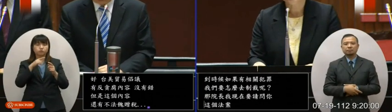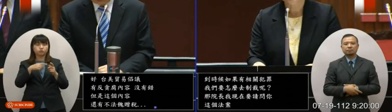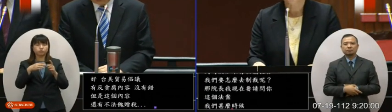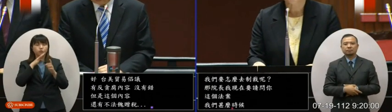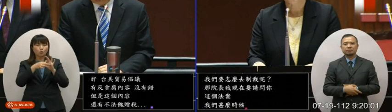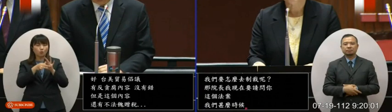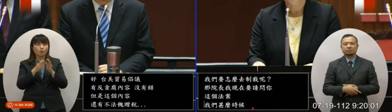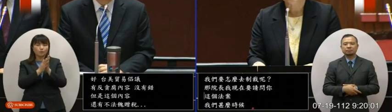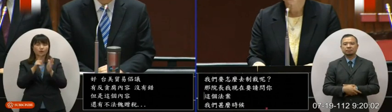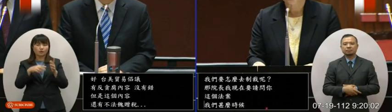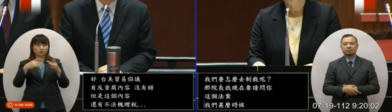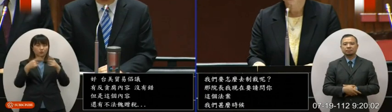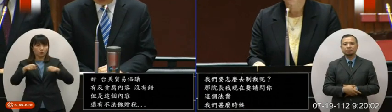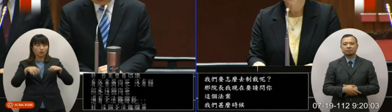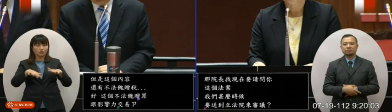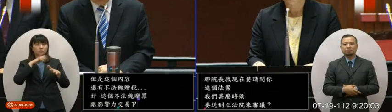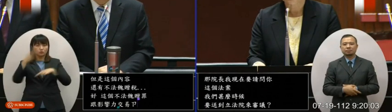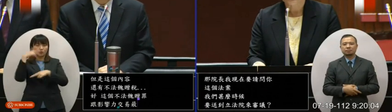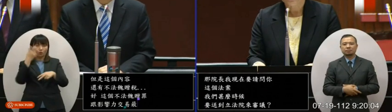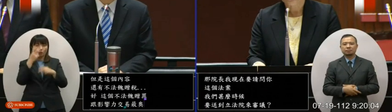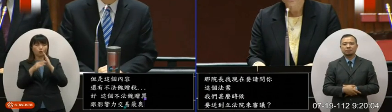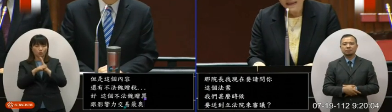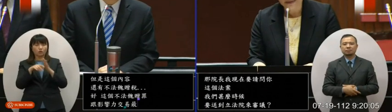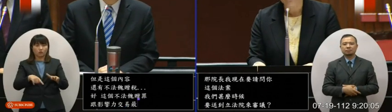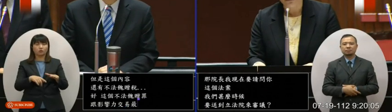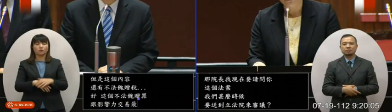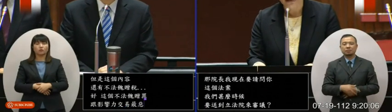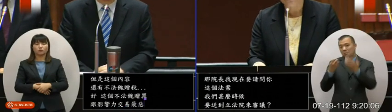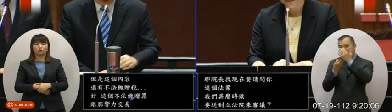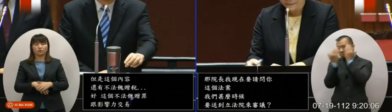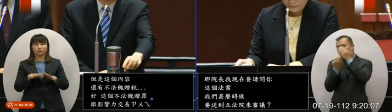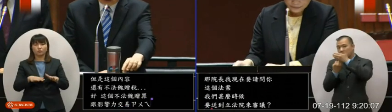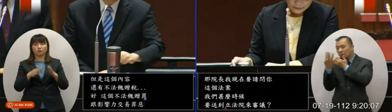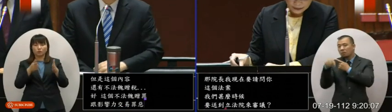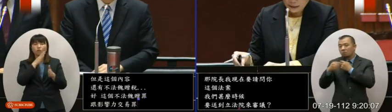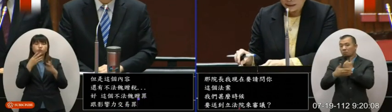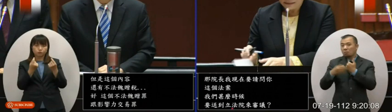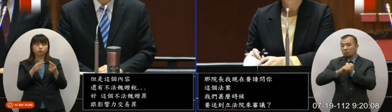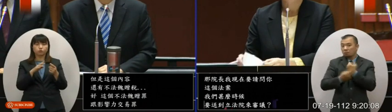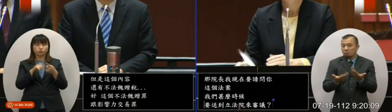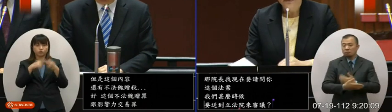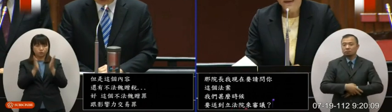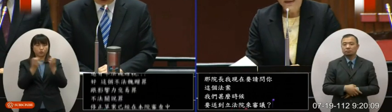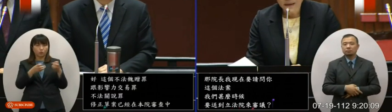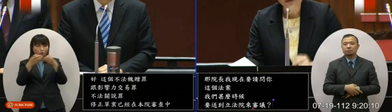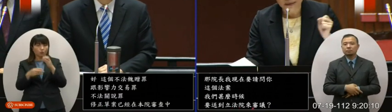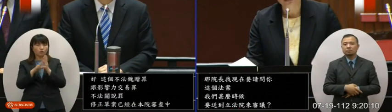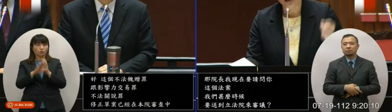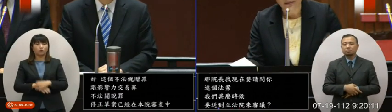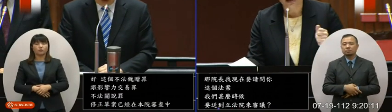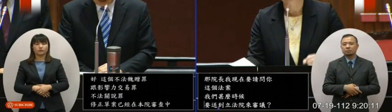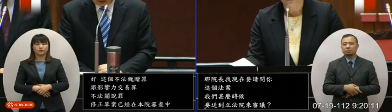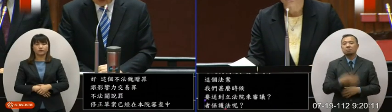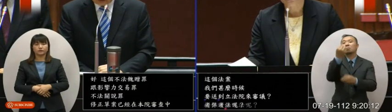交易罪就是不法关注罪修正潮案已经在本院审查当中而且本院已经那接避者保护法呢也是那这些都已经在讨论当中请